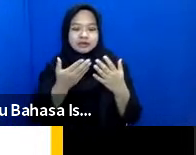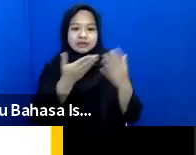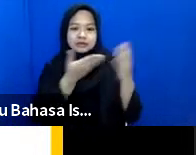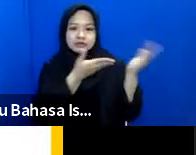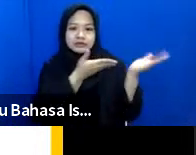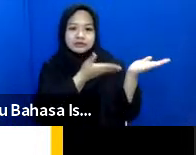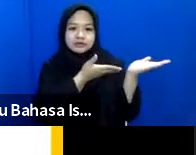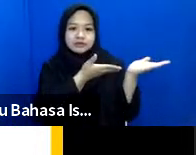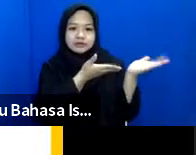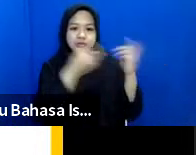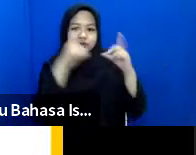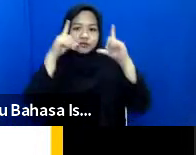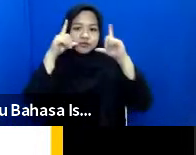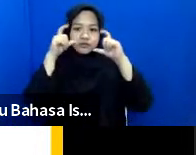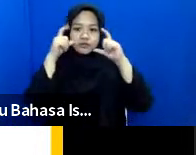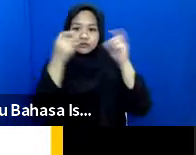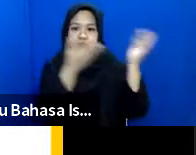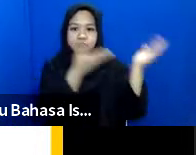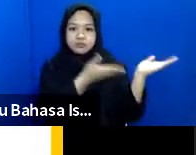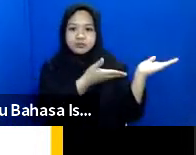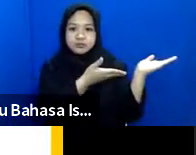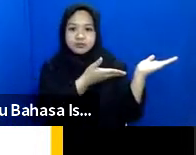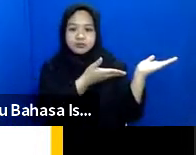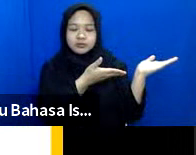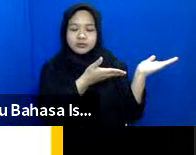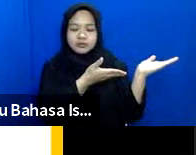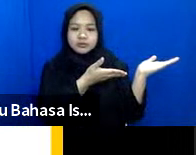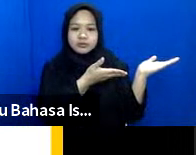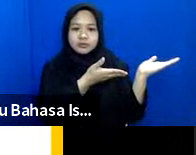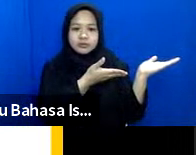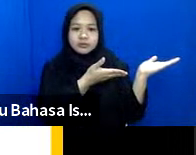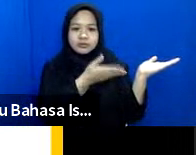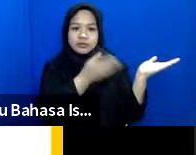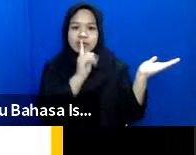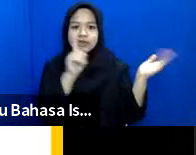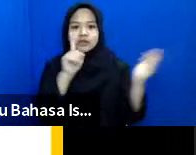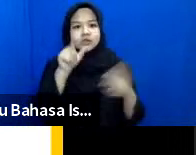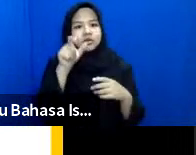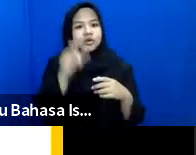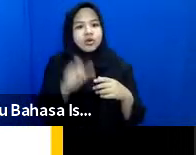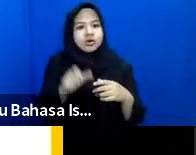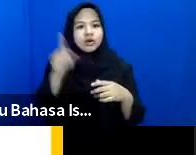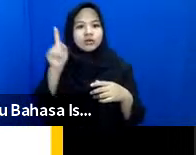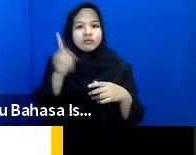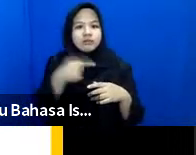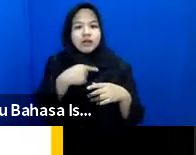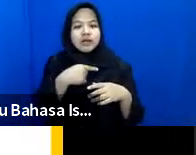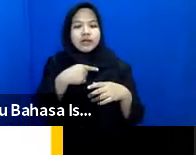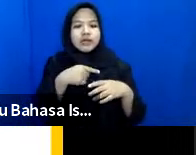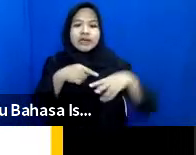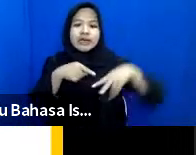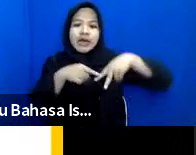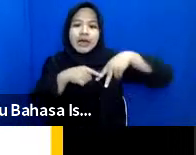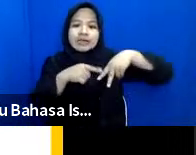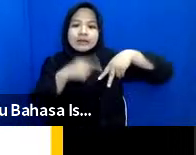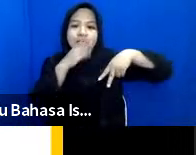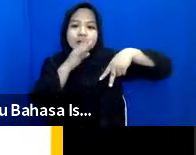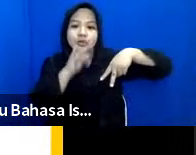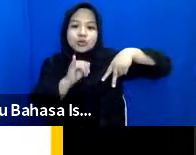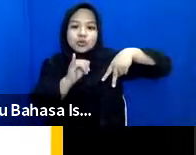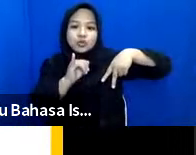slide ini melihat terlihat ada satu orang menggunakan kaki palsu